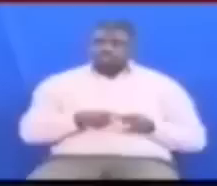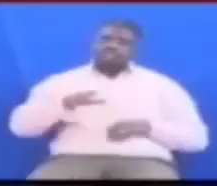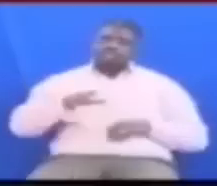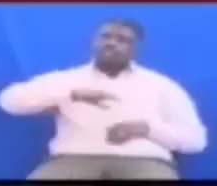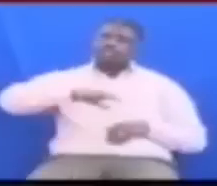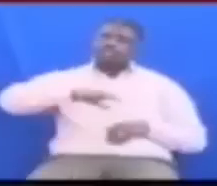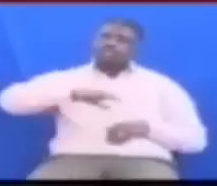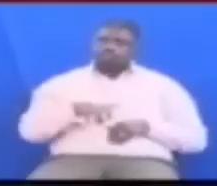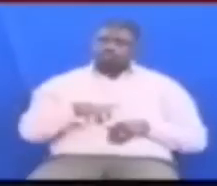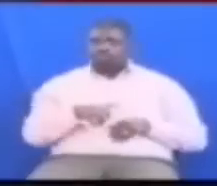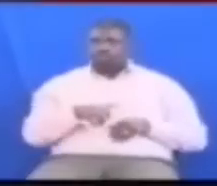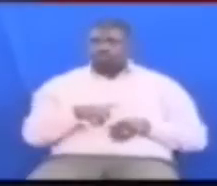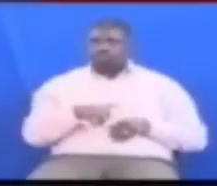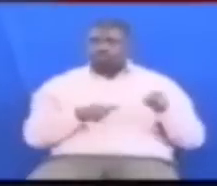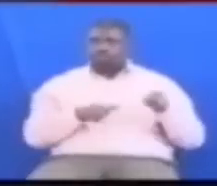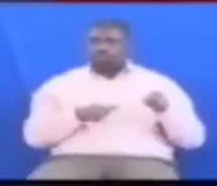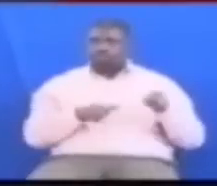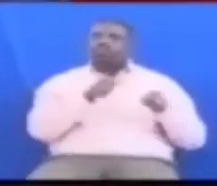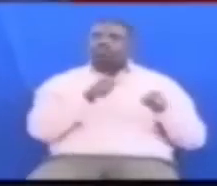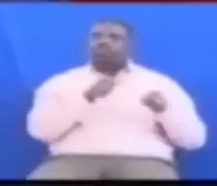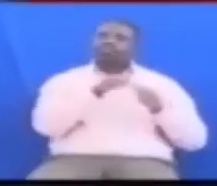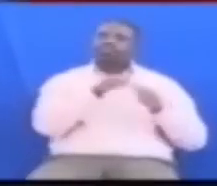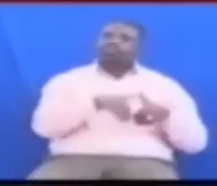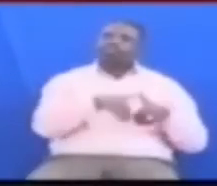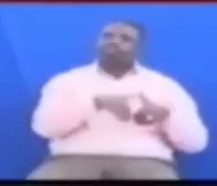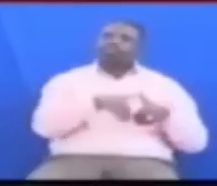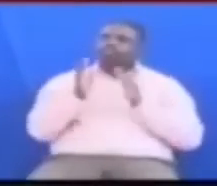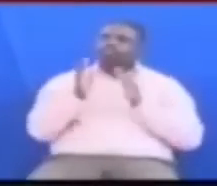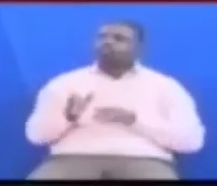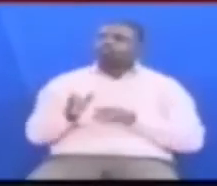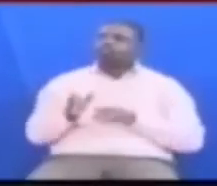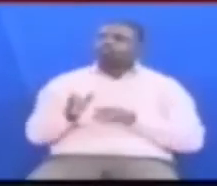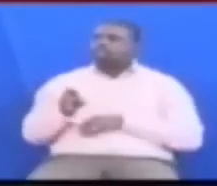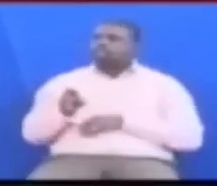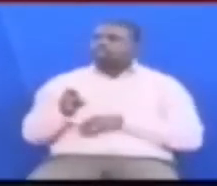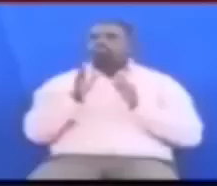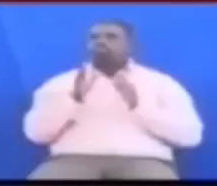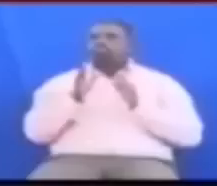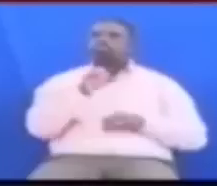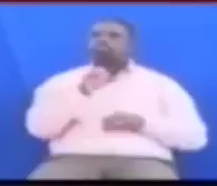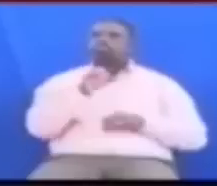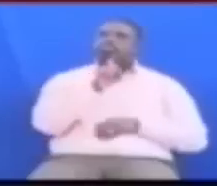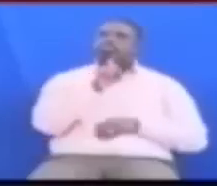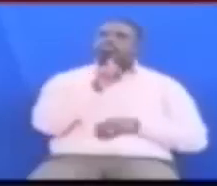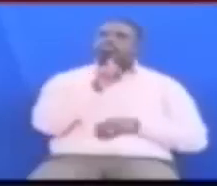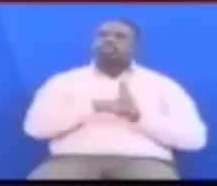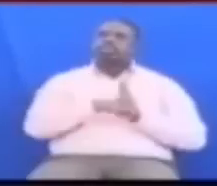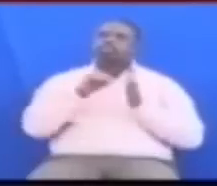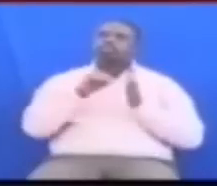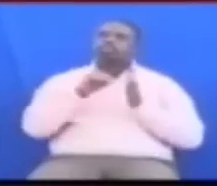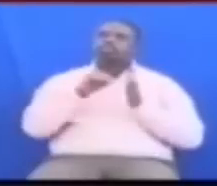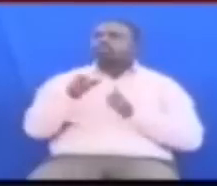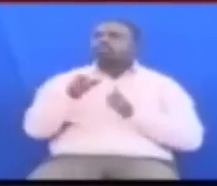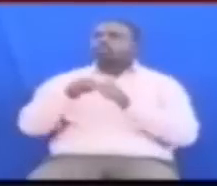maftana Na chuma mbae ndiyo mbunge wa jimbo la mtuwa mjini Arasi tunamumuliza Kwa mba katika ratiba umemweka mbunge wa